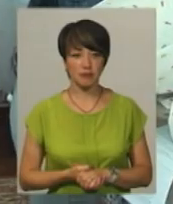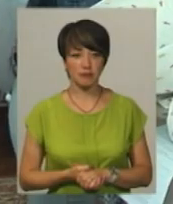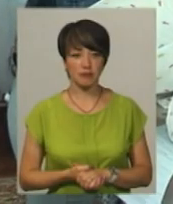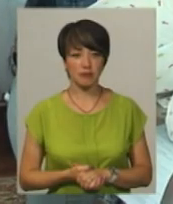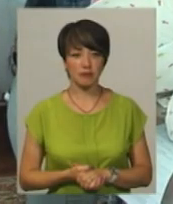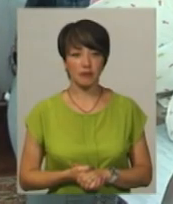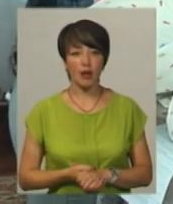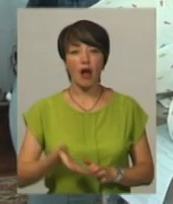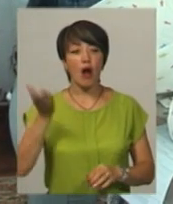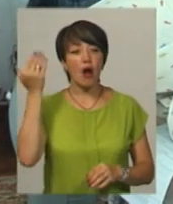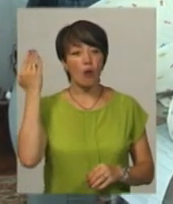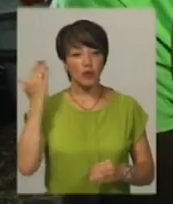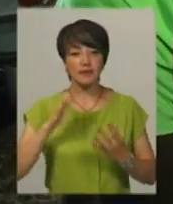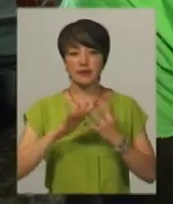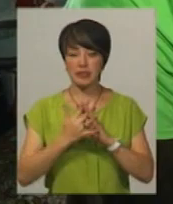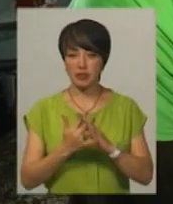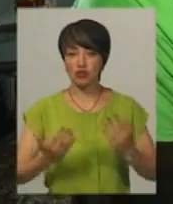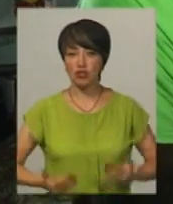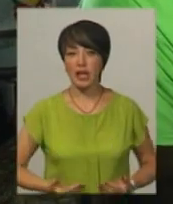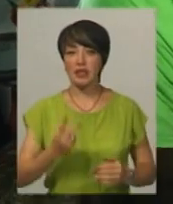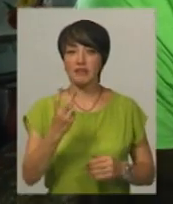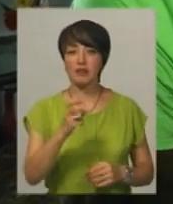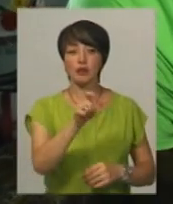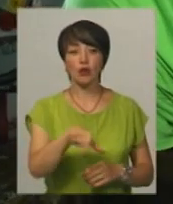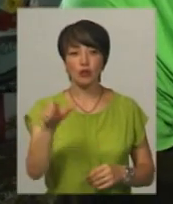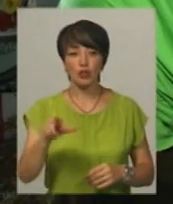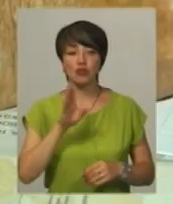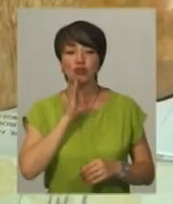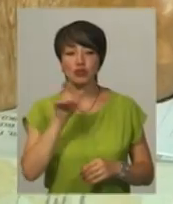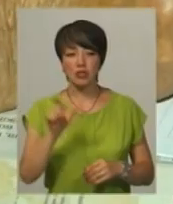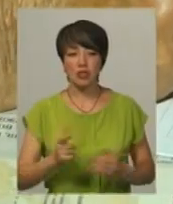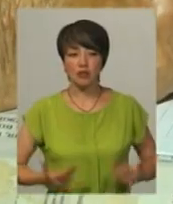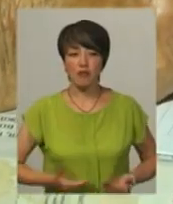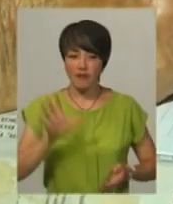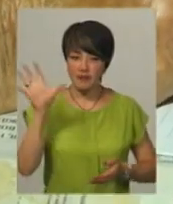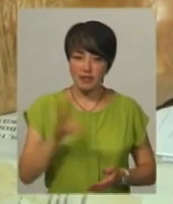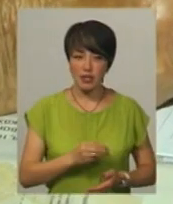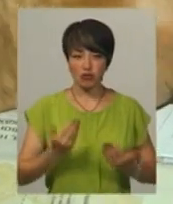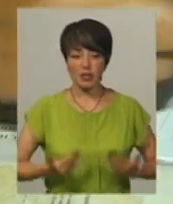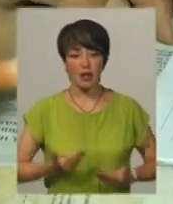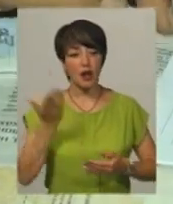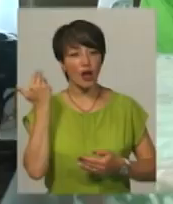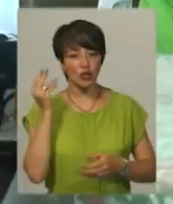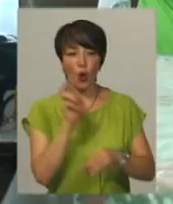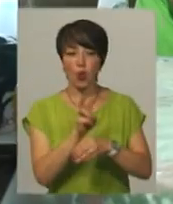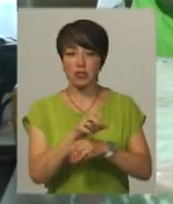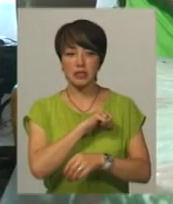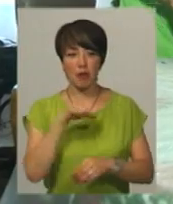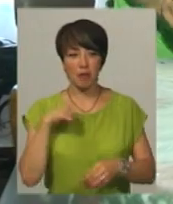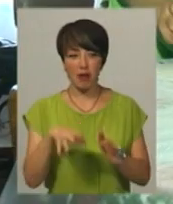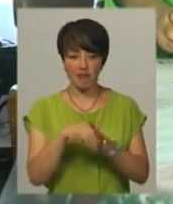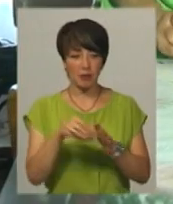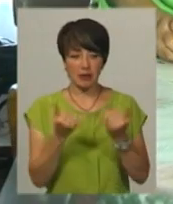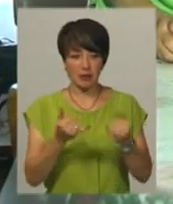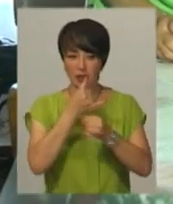Колись у селі жило понад 200 людей, каже Катерина Чучвера. Жінка мешкає тут все життя. Раніше ходила сама на вибори. Тепер не